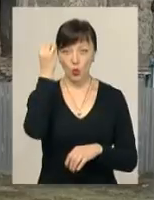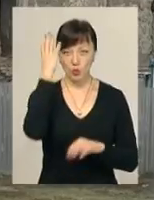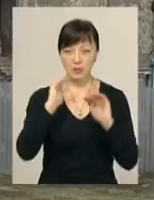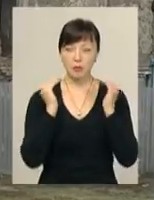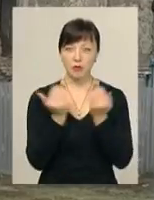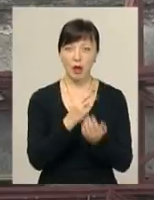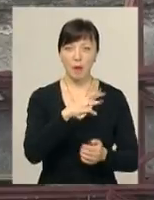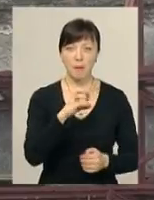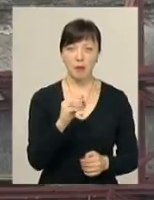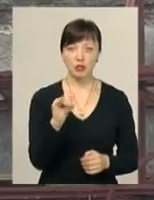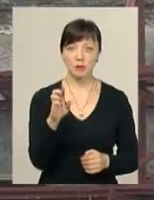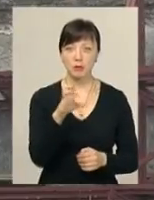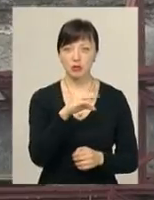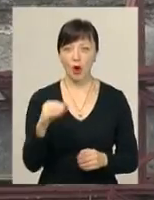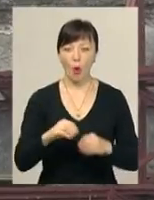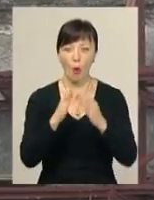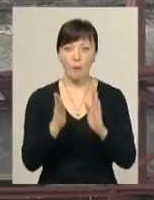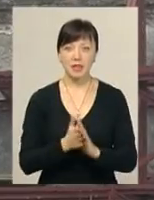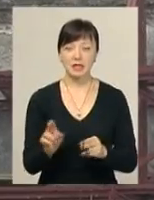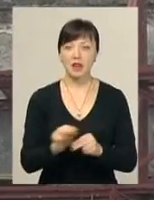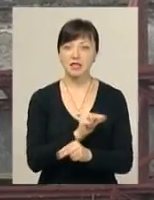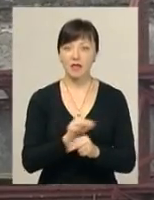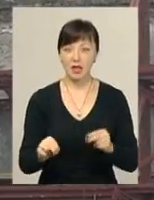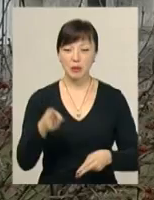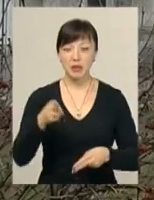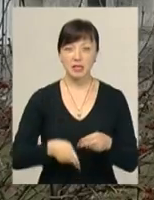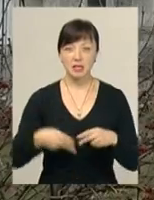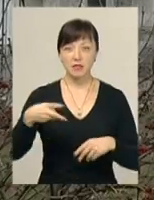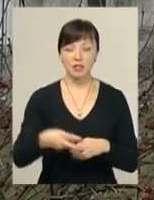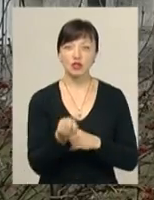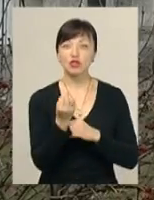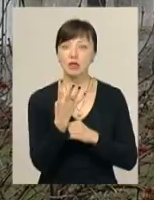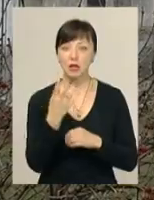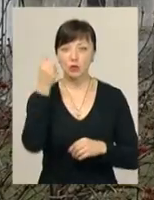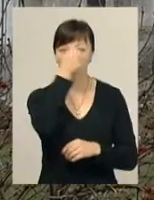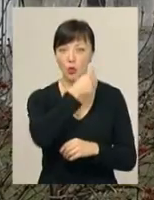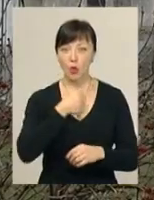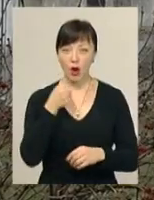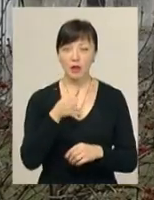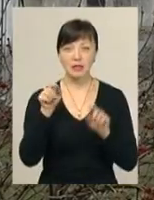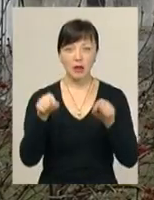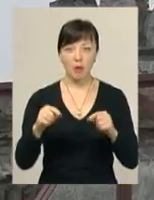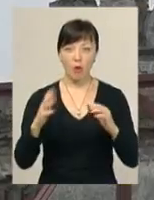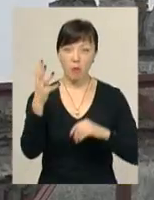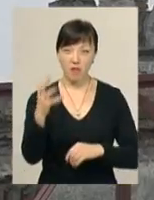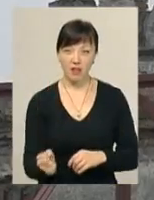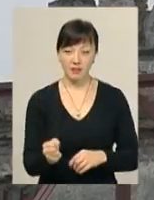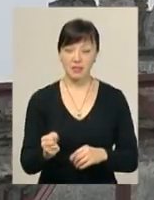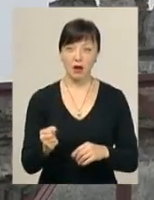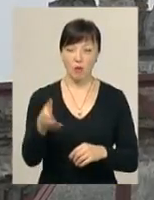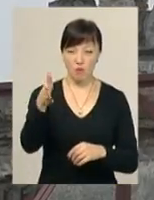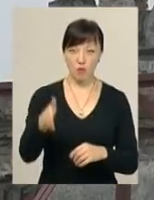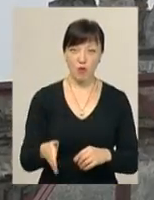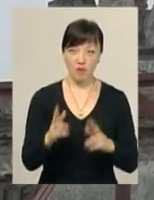Межибіж приступили до комплексної реставрації. Нагадаю, наприкінці 2014 року в Межибіжі обвалився один із мурів